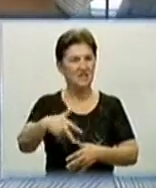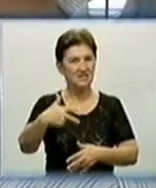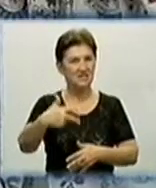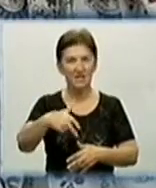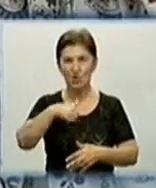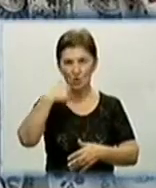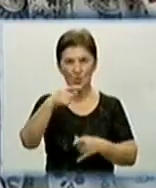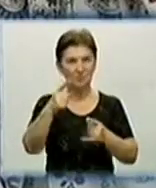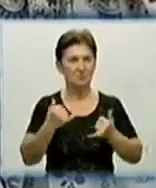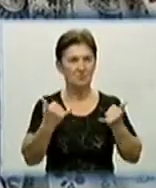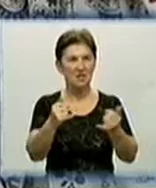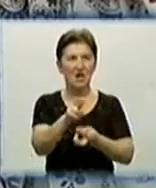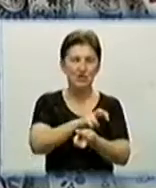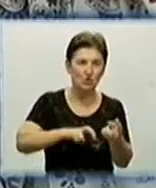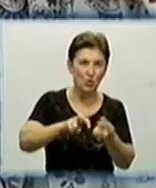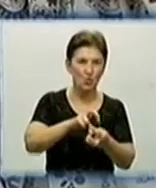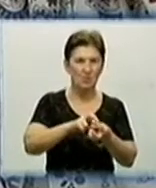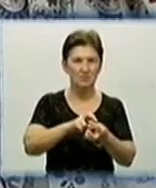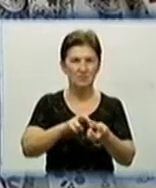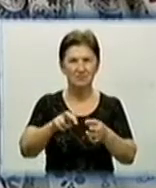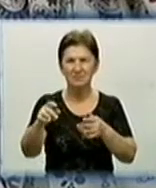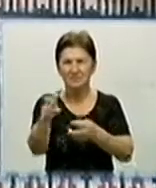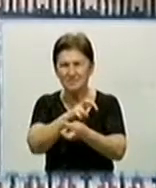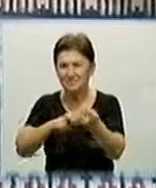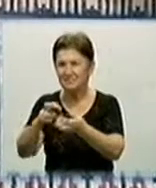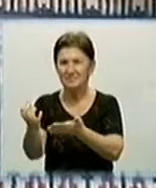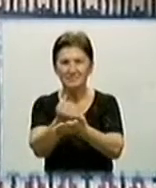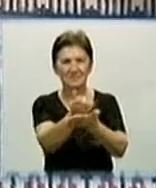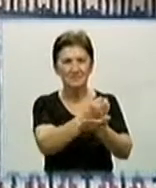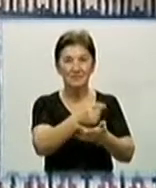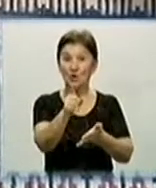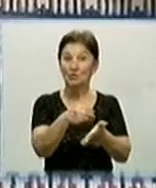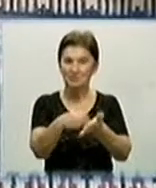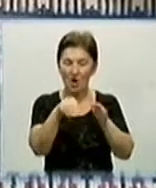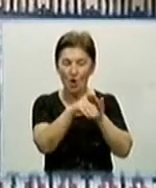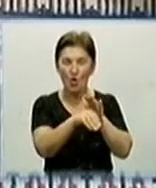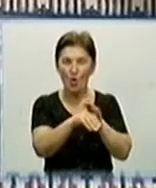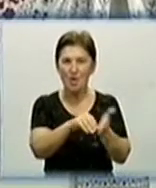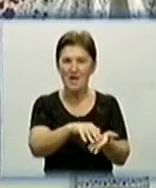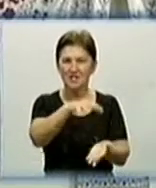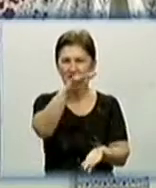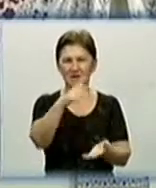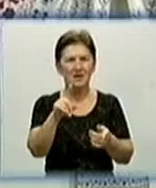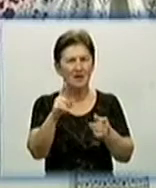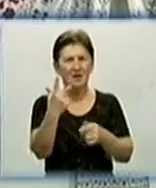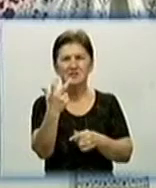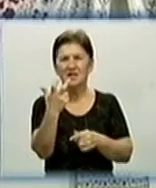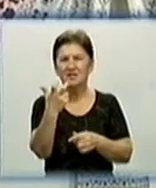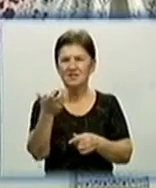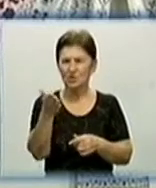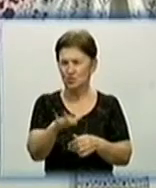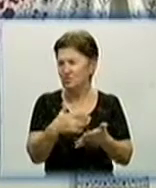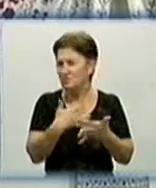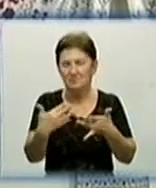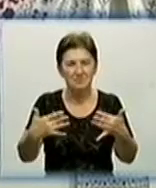Нагорний присвятив пошуку та збиранню вишитих рушників. За цей час встиг придбати до своєї колекції кілька сотень рідкісних екземплярів. Вік